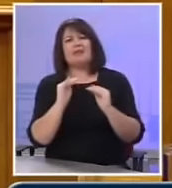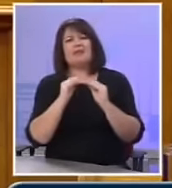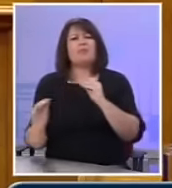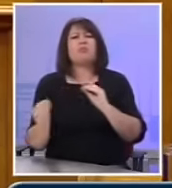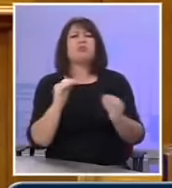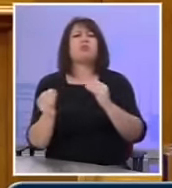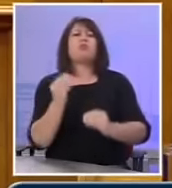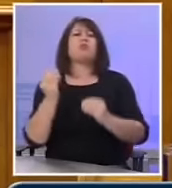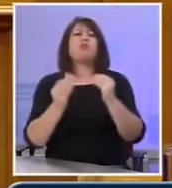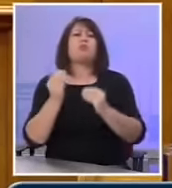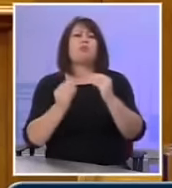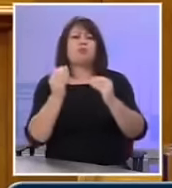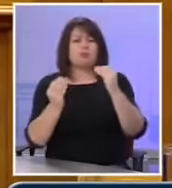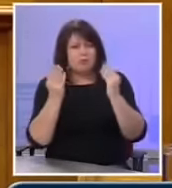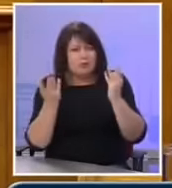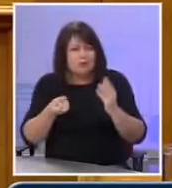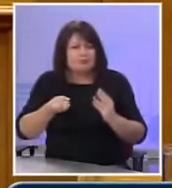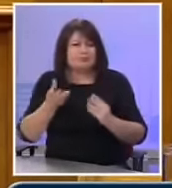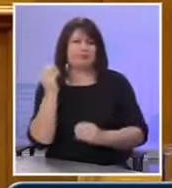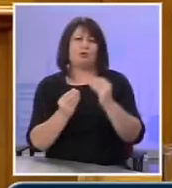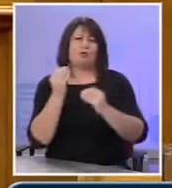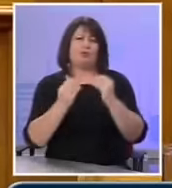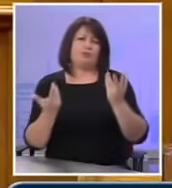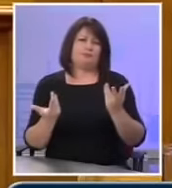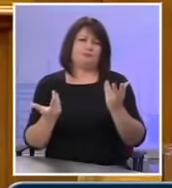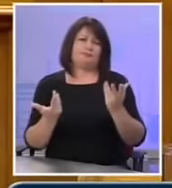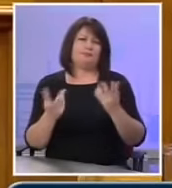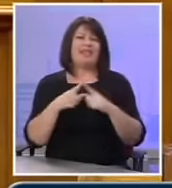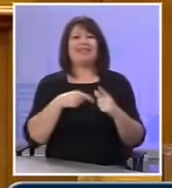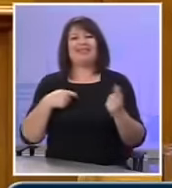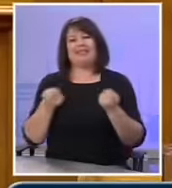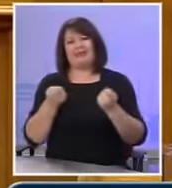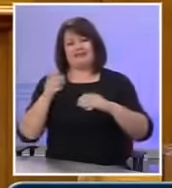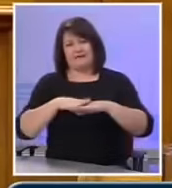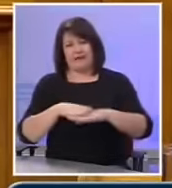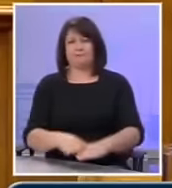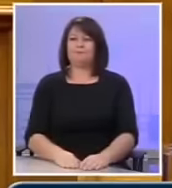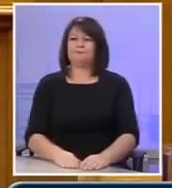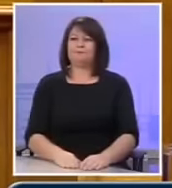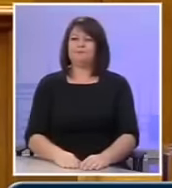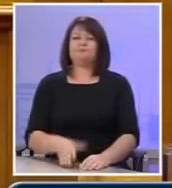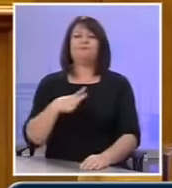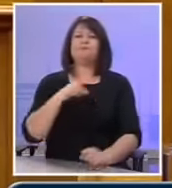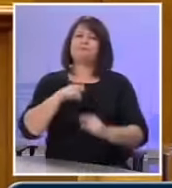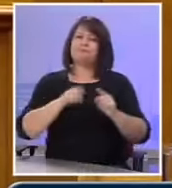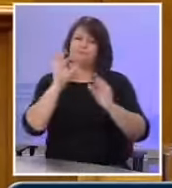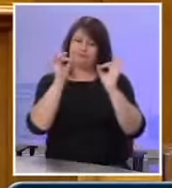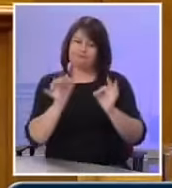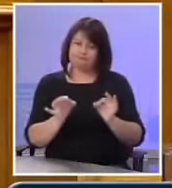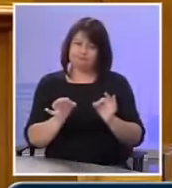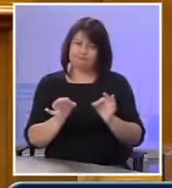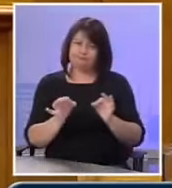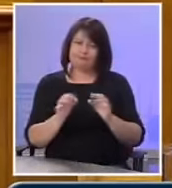προβλήματα, γιατί δημιουργεί πολλά προβλήματα στο πώς είναι η διοίκηση. Θέλω να πω και μερικά πράγματα για